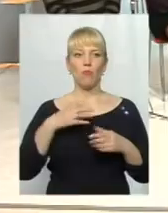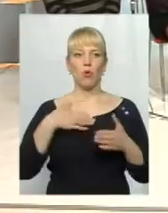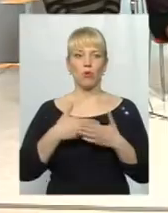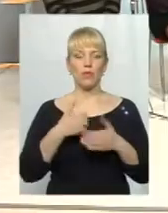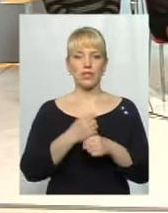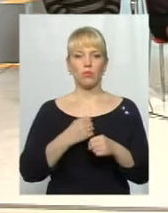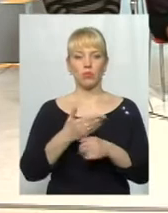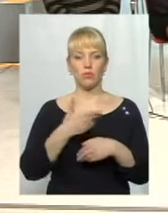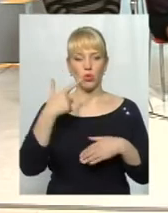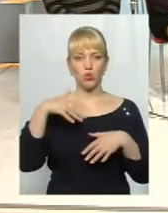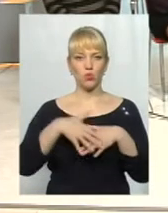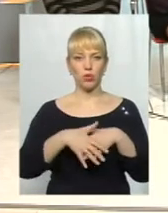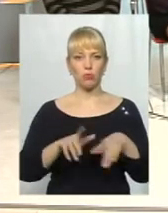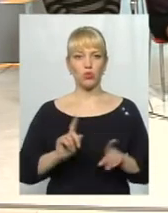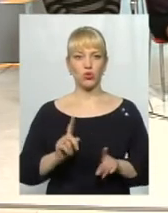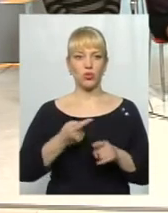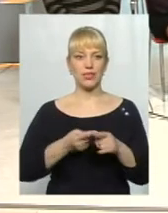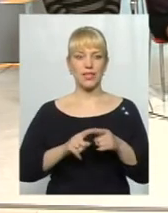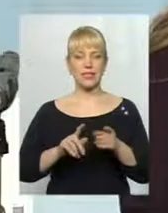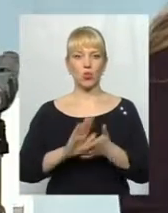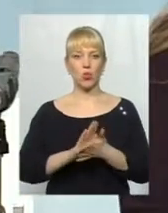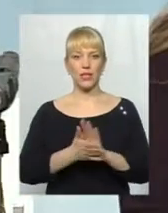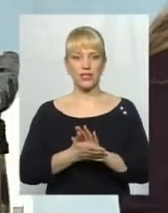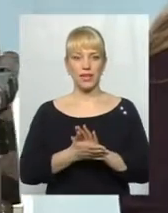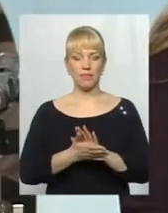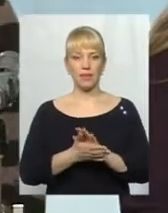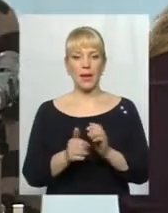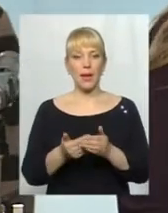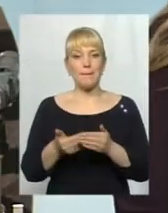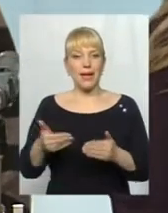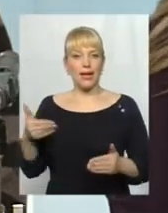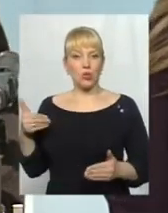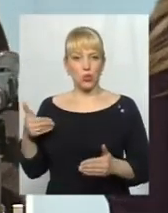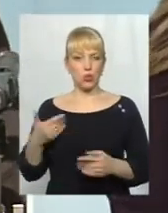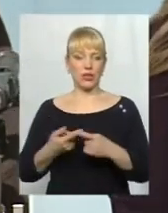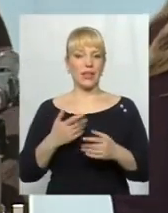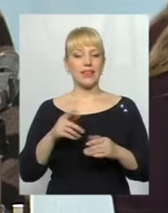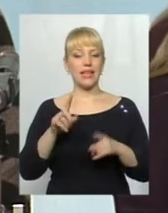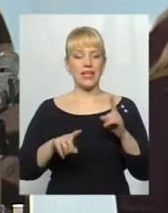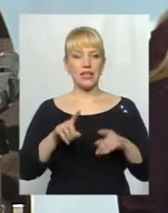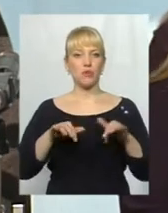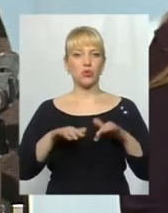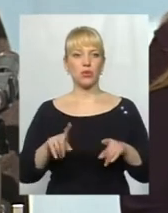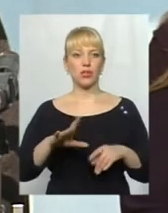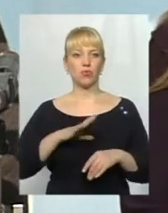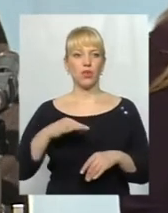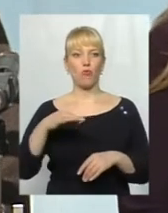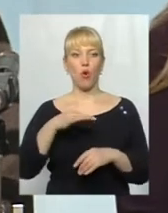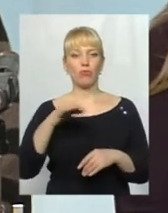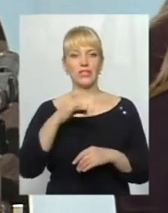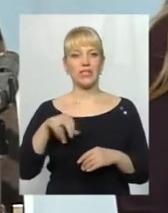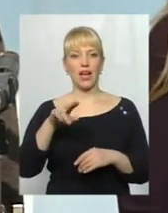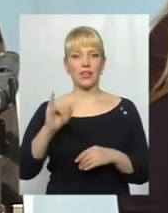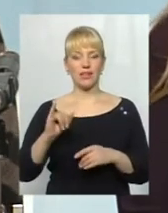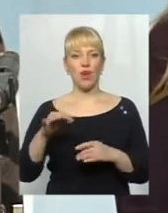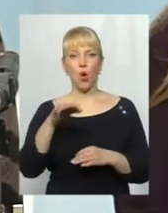роботі, ми розуміємо, що ця ситуація передує деяким подіям, які відбувалися в обласній раді,